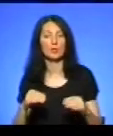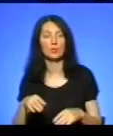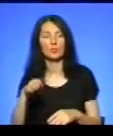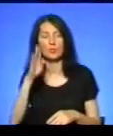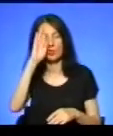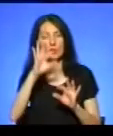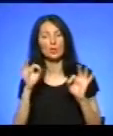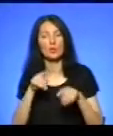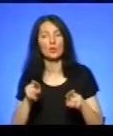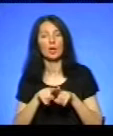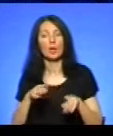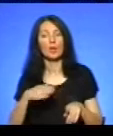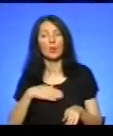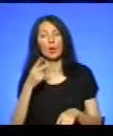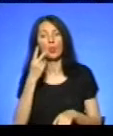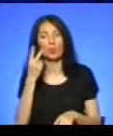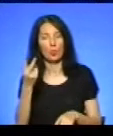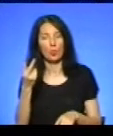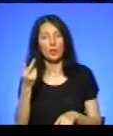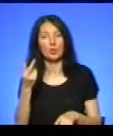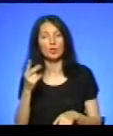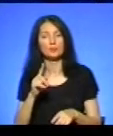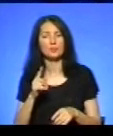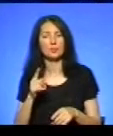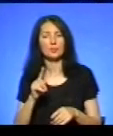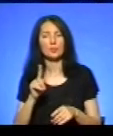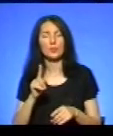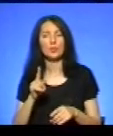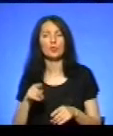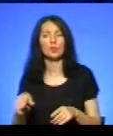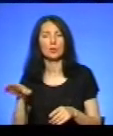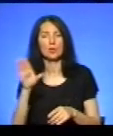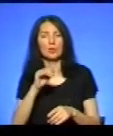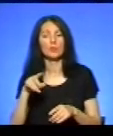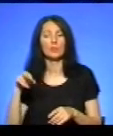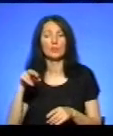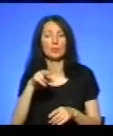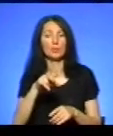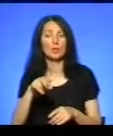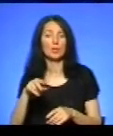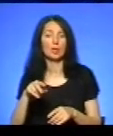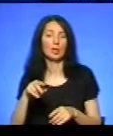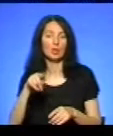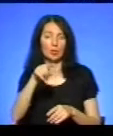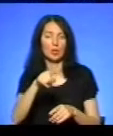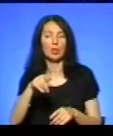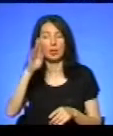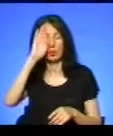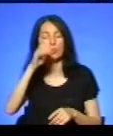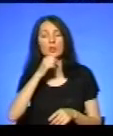Побачили той взрив і машинами такі хлопці, і старші до приїзду пожежної. Перед тим ще